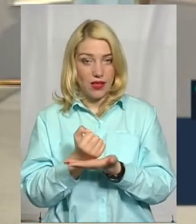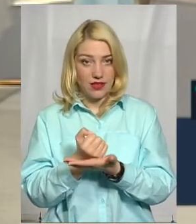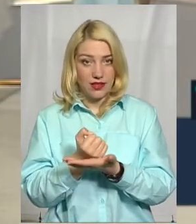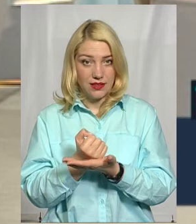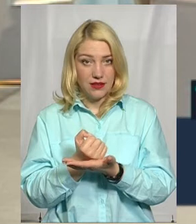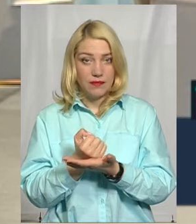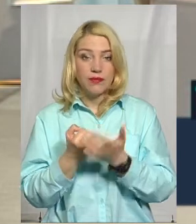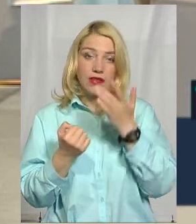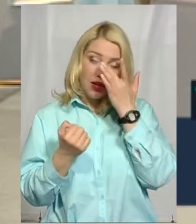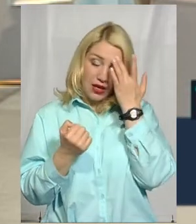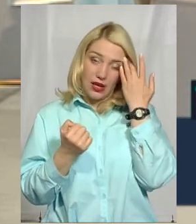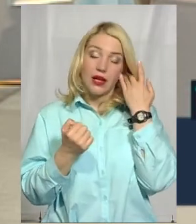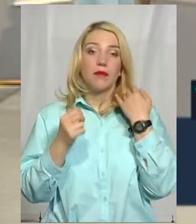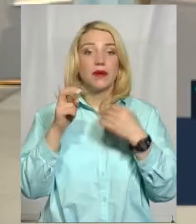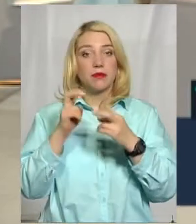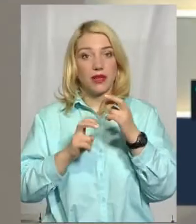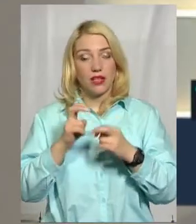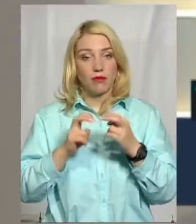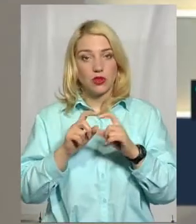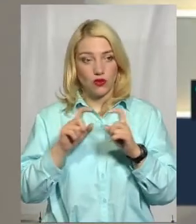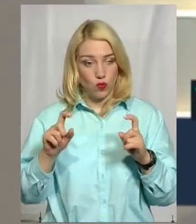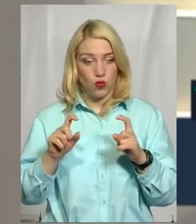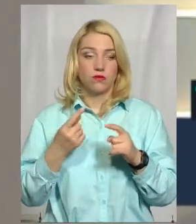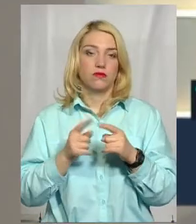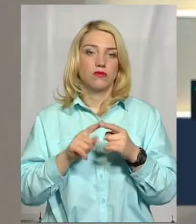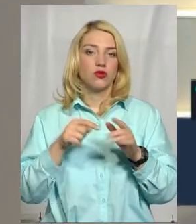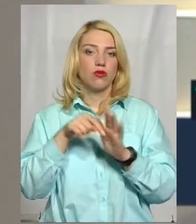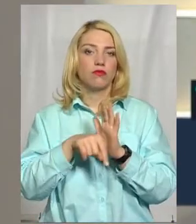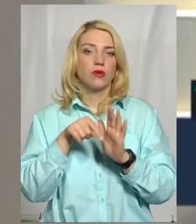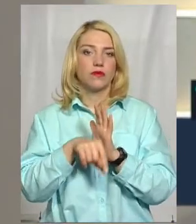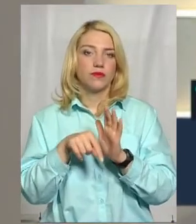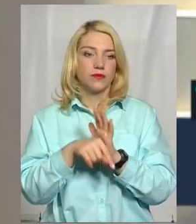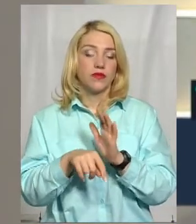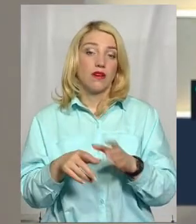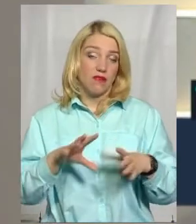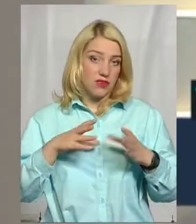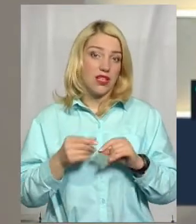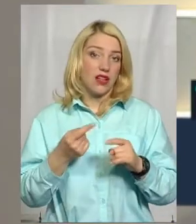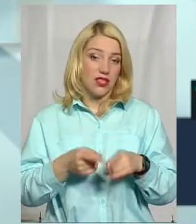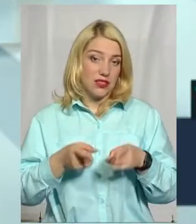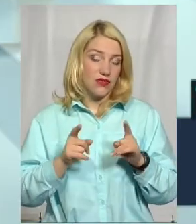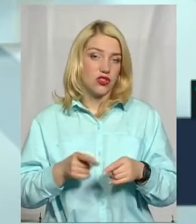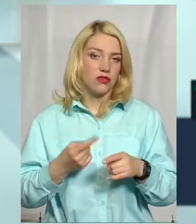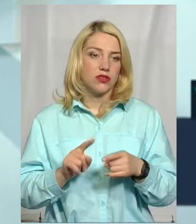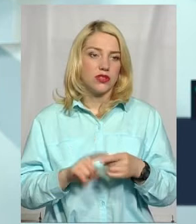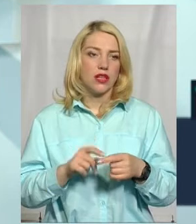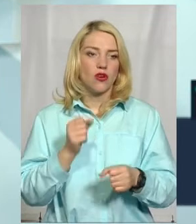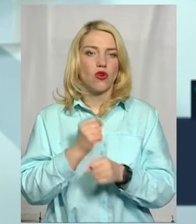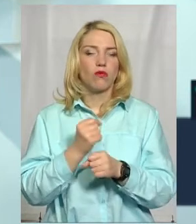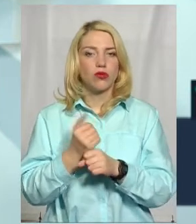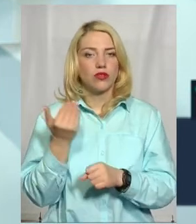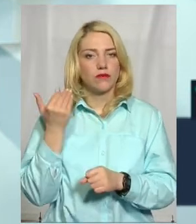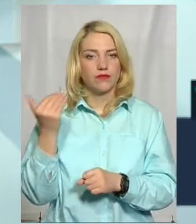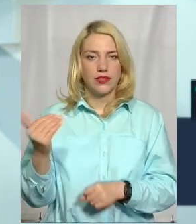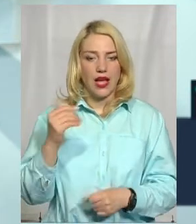підприємство перевізнику, то в даному випадку, взагалі, звичайно, це робота більше антимонопольного